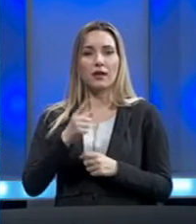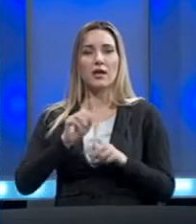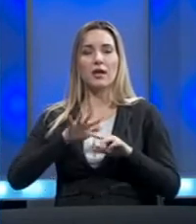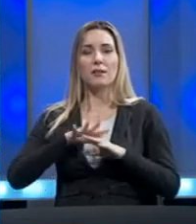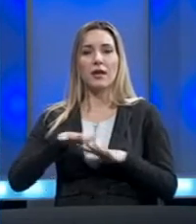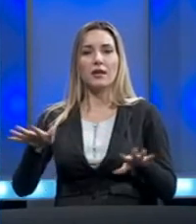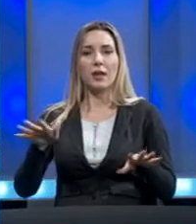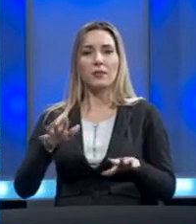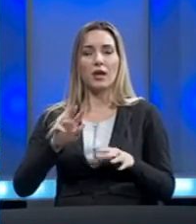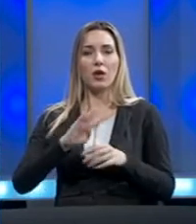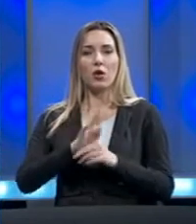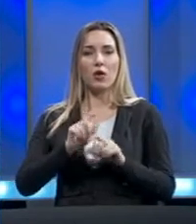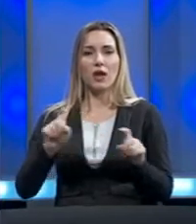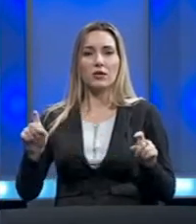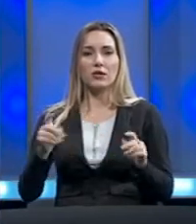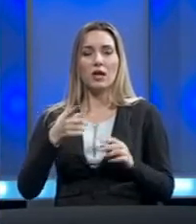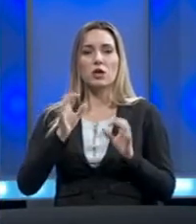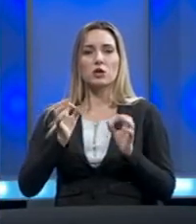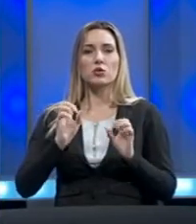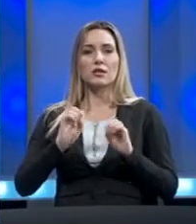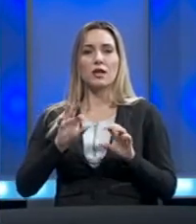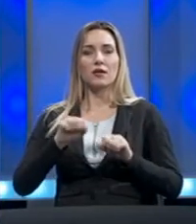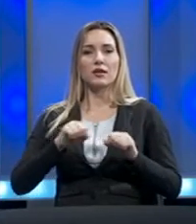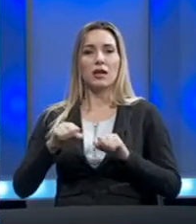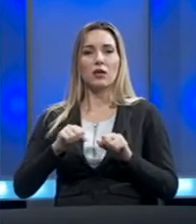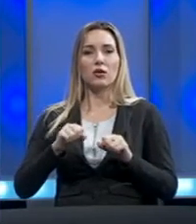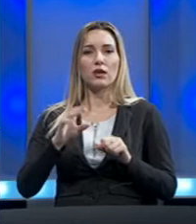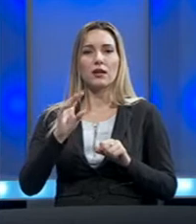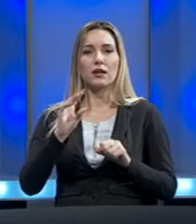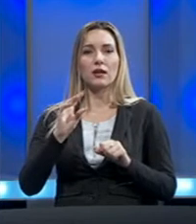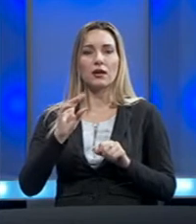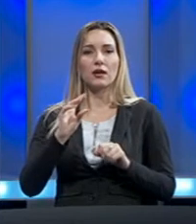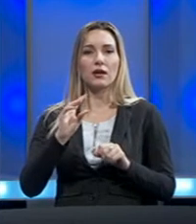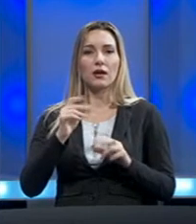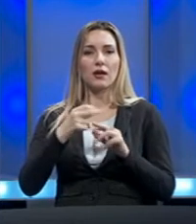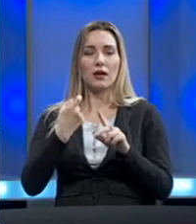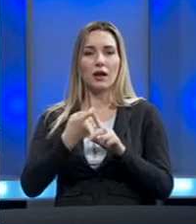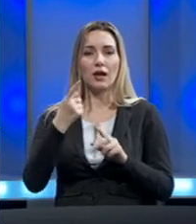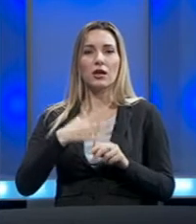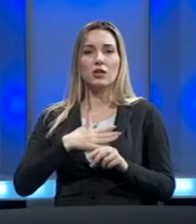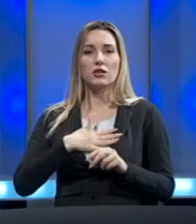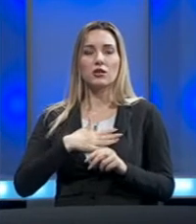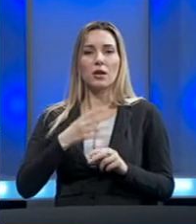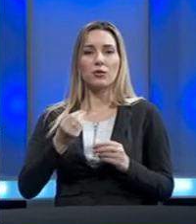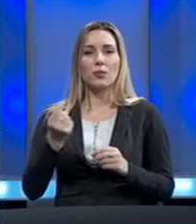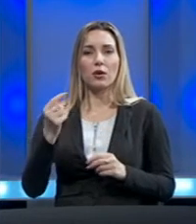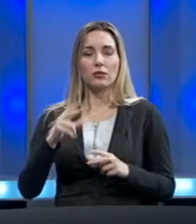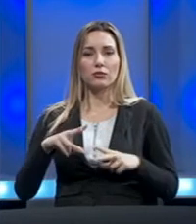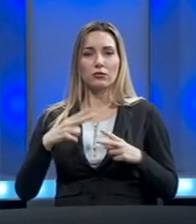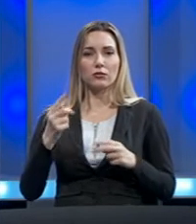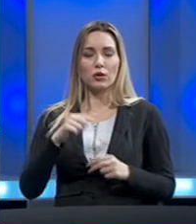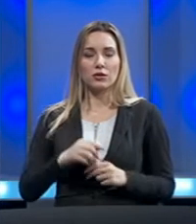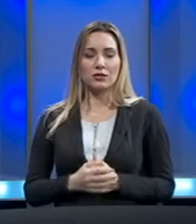koronavirusa u svijetu. Gospodin Mastilović, stručni je savjetnik direktora regulatorne agencije za komunikacije. Želimo vam dobrodošlicu u jutarnji program.